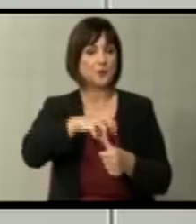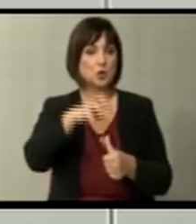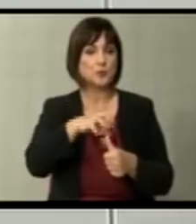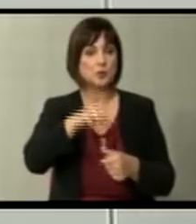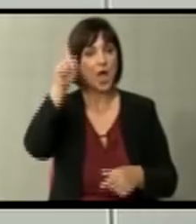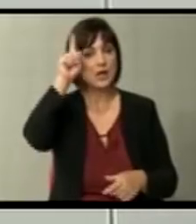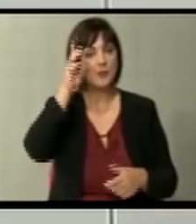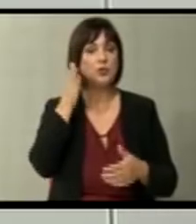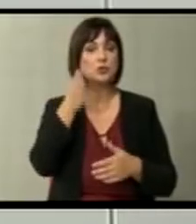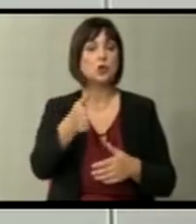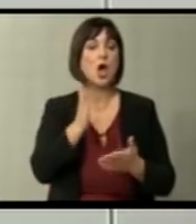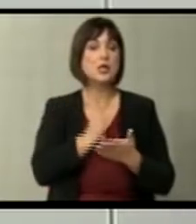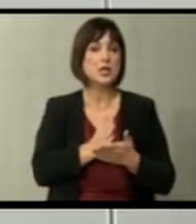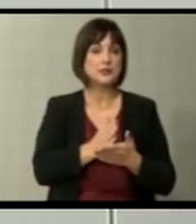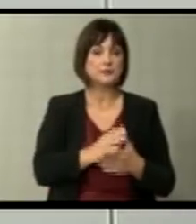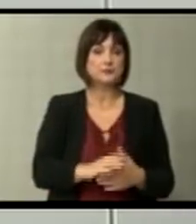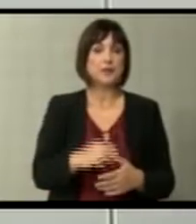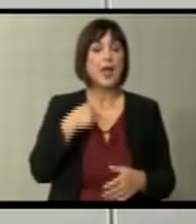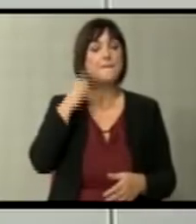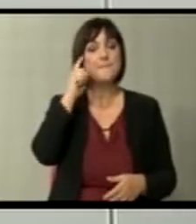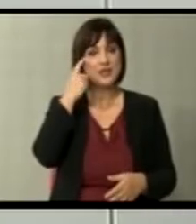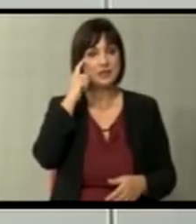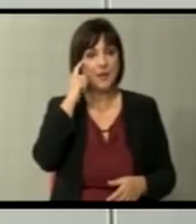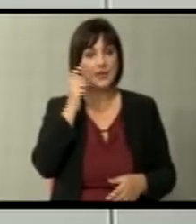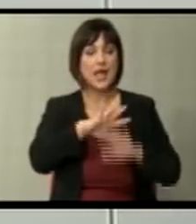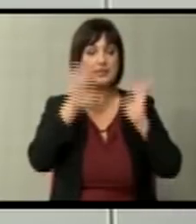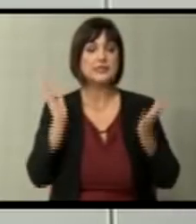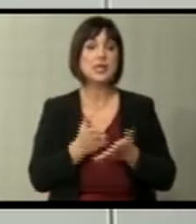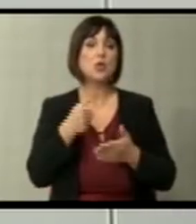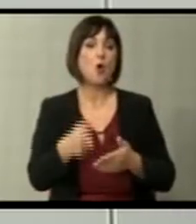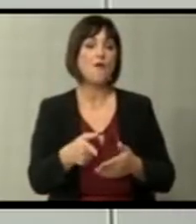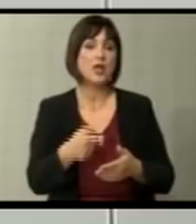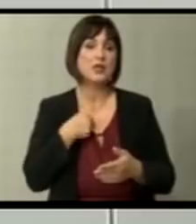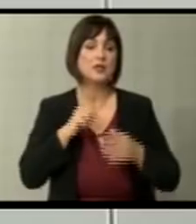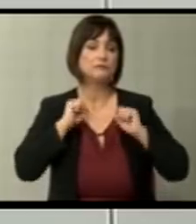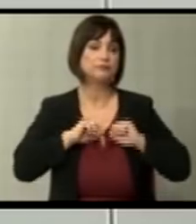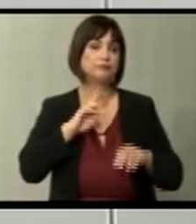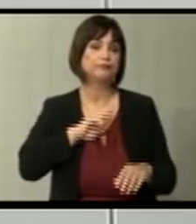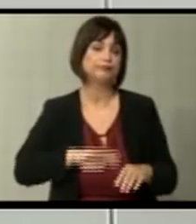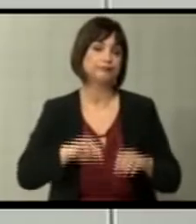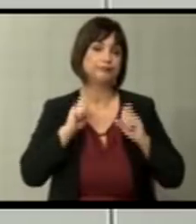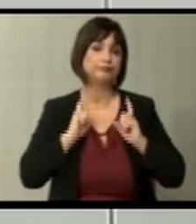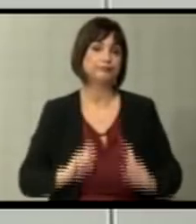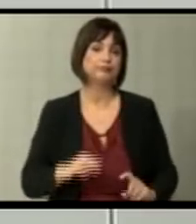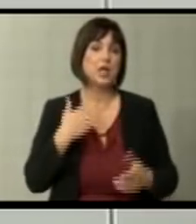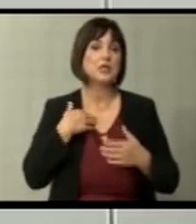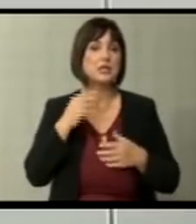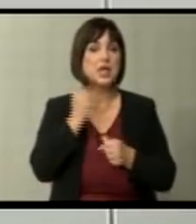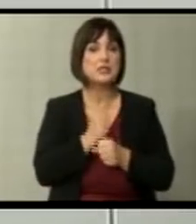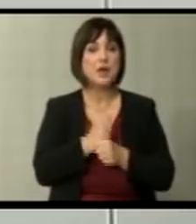Германија стигна до тамо къде што се. Мислам дека сет ова ќе не деморализира, ќе направи